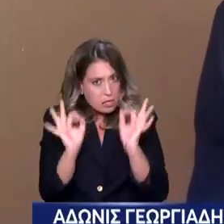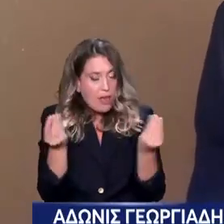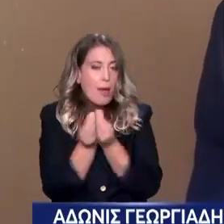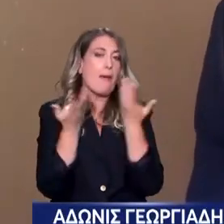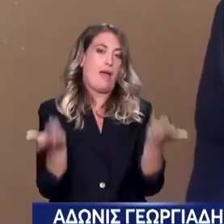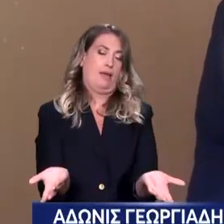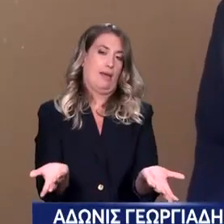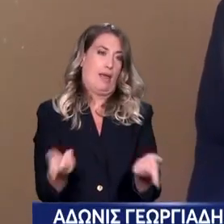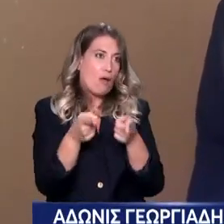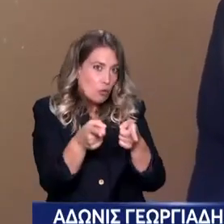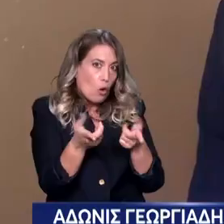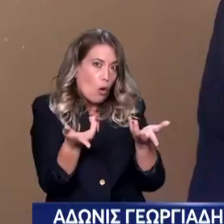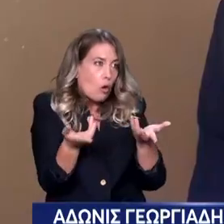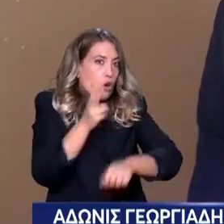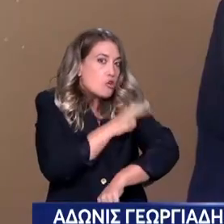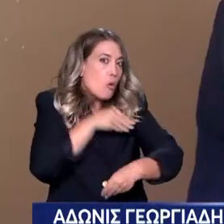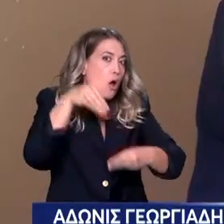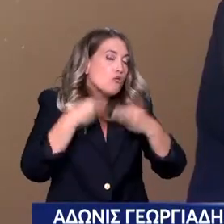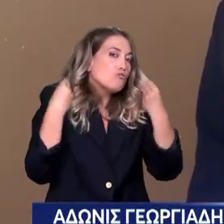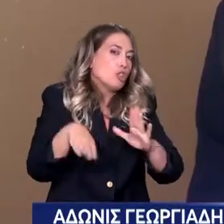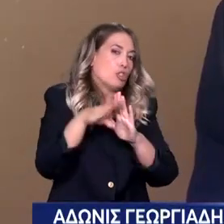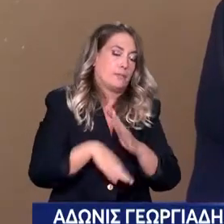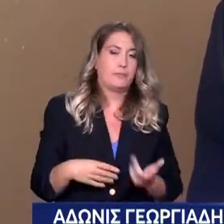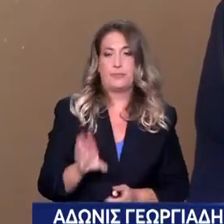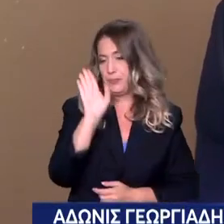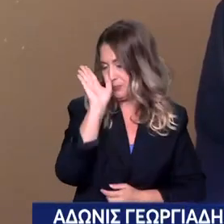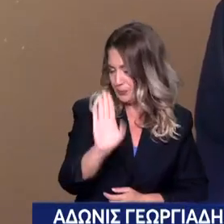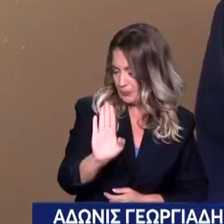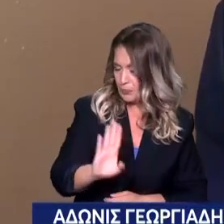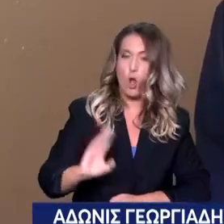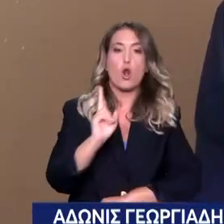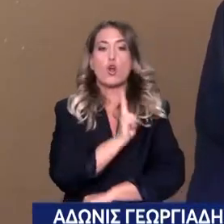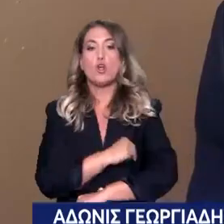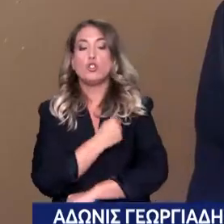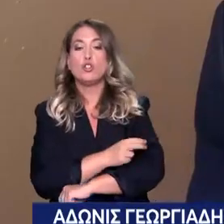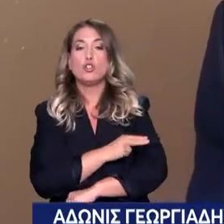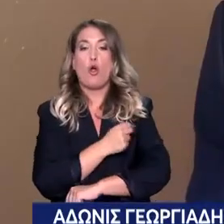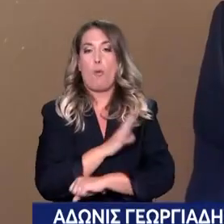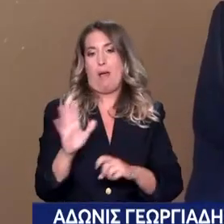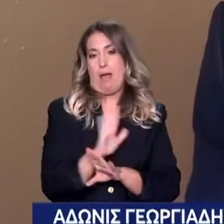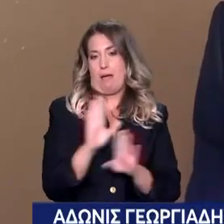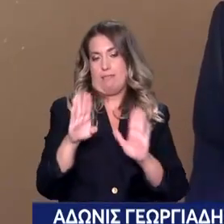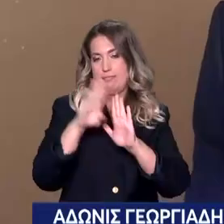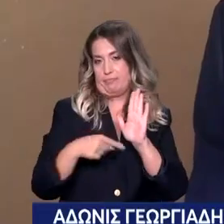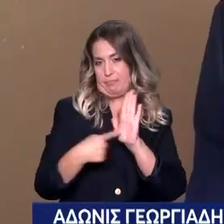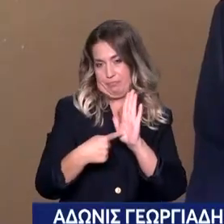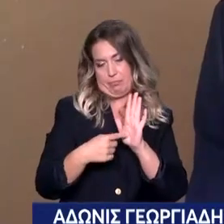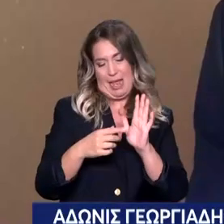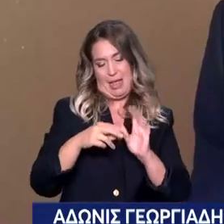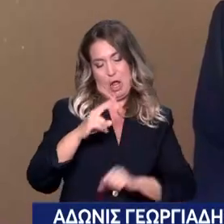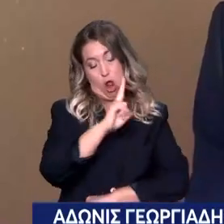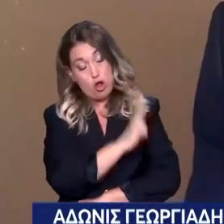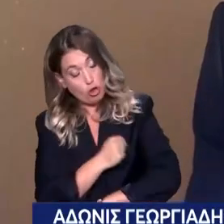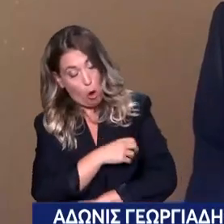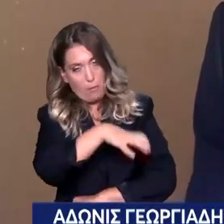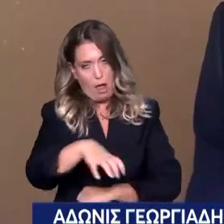καταραίει. Θα σας πω γιατί το εσύ δεν καταραίει. Σήμερα από το ταξίδι μου στο Θεσσαλονίκη το ξεκίνησα στην μονάδα ημερήσια